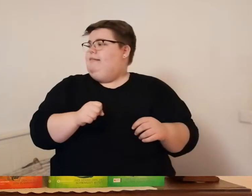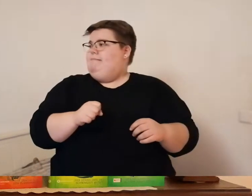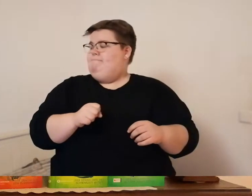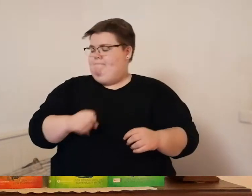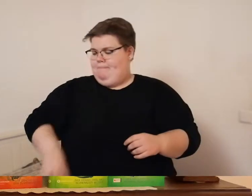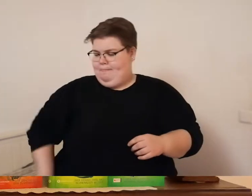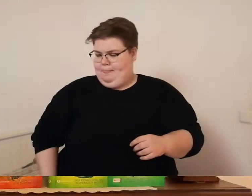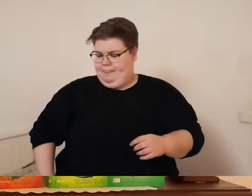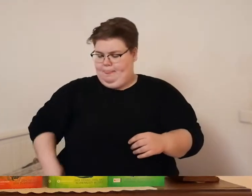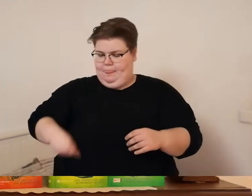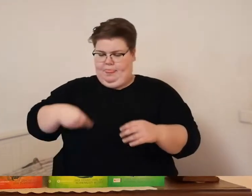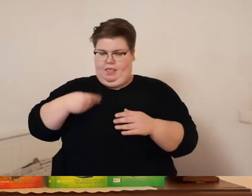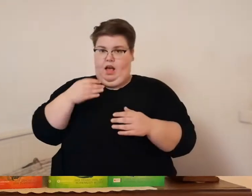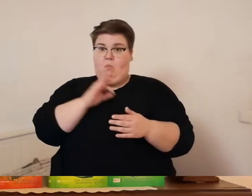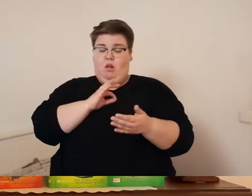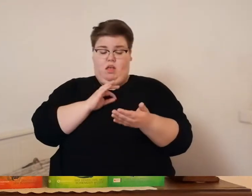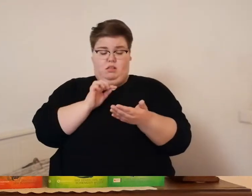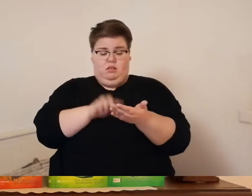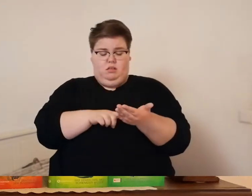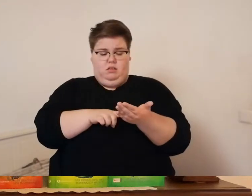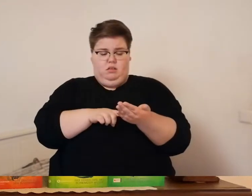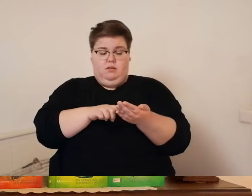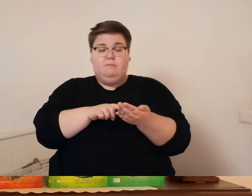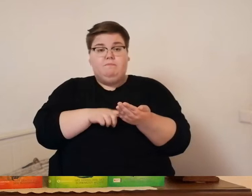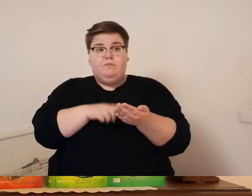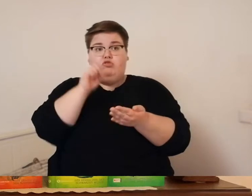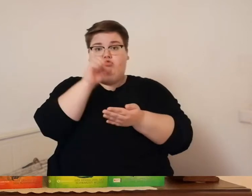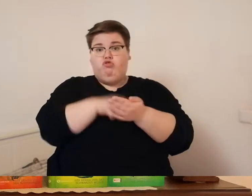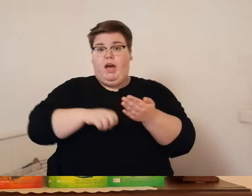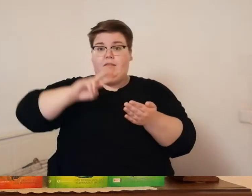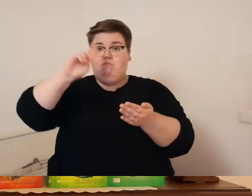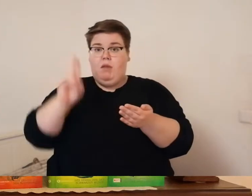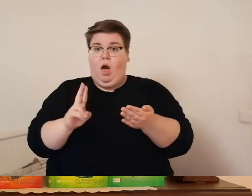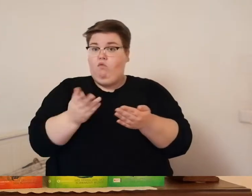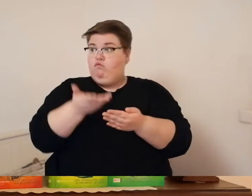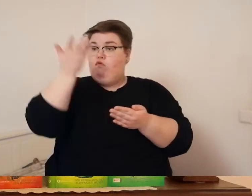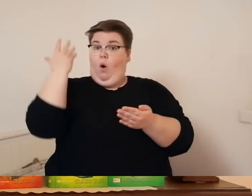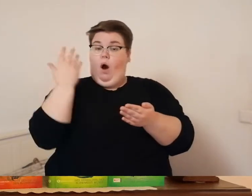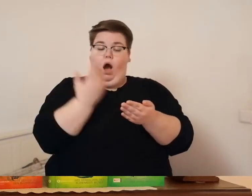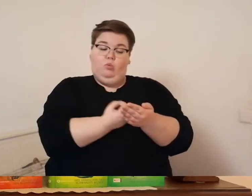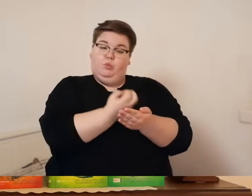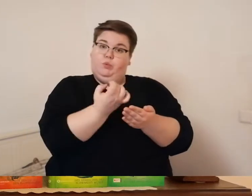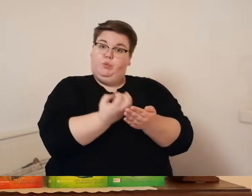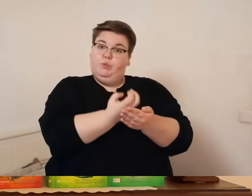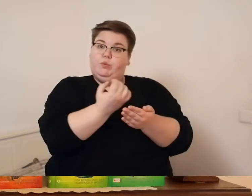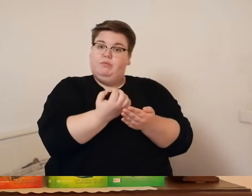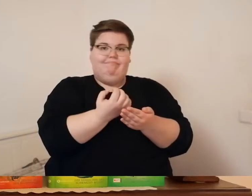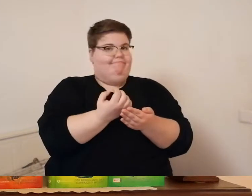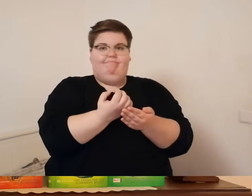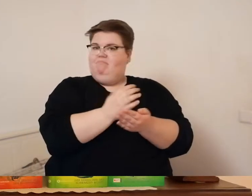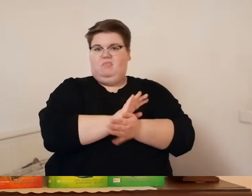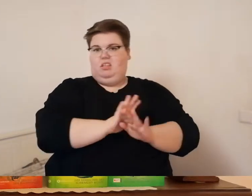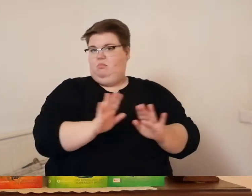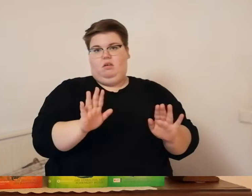doch der blaue stein der vorher noch so schön gefunkelt hatte wirkte jetzt stumpf und glanzlos ich fürchte nein